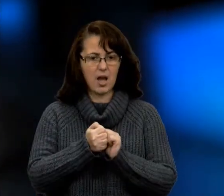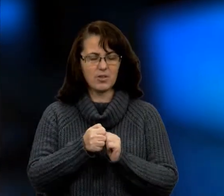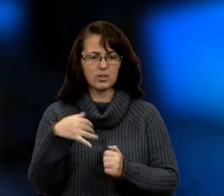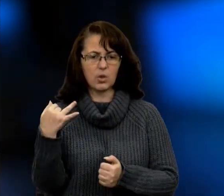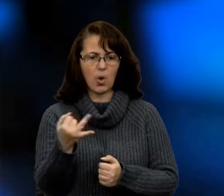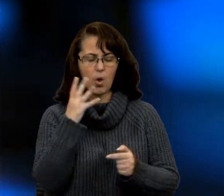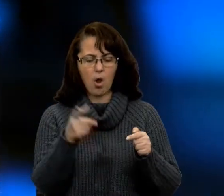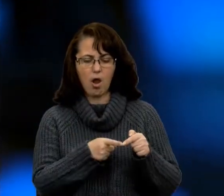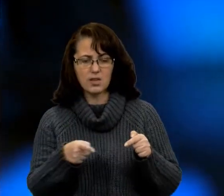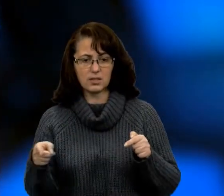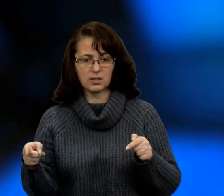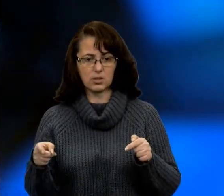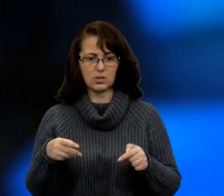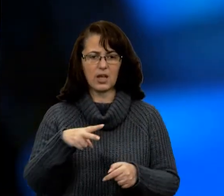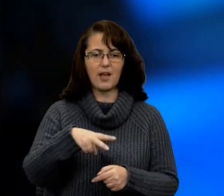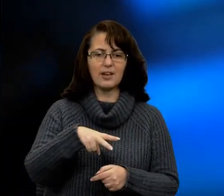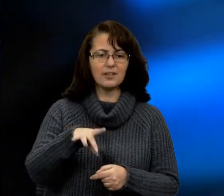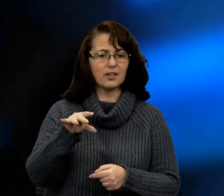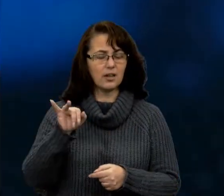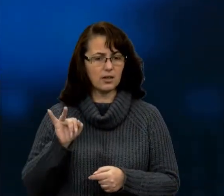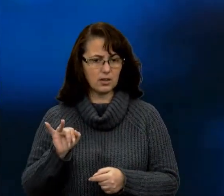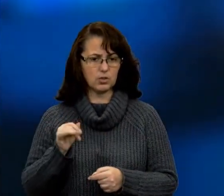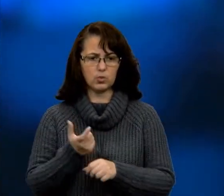літератури,